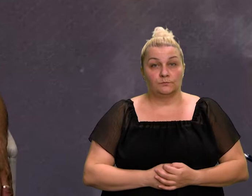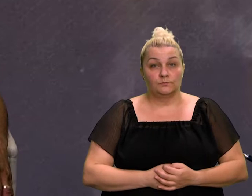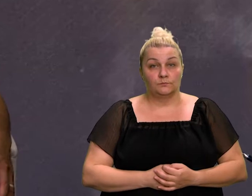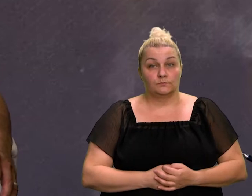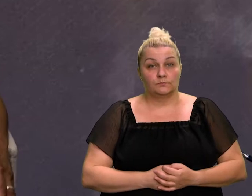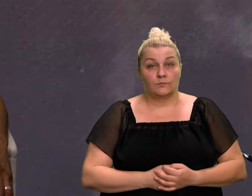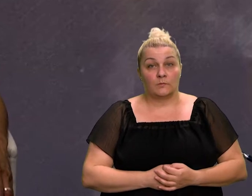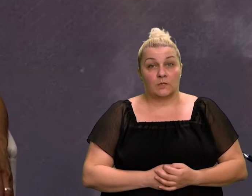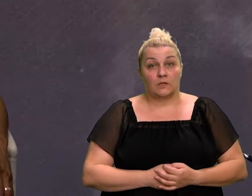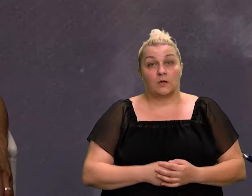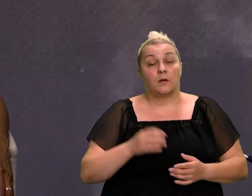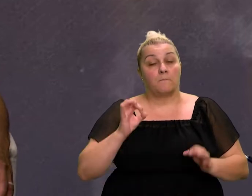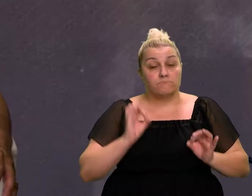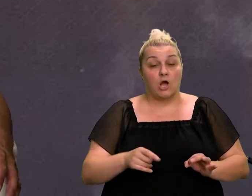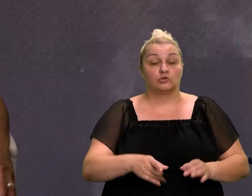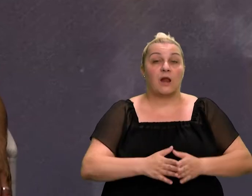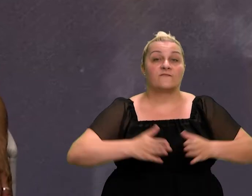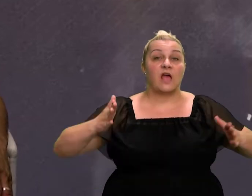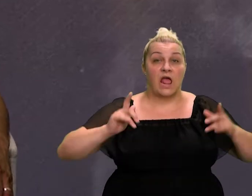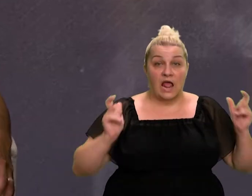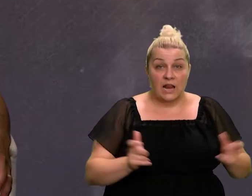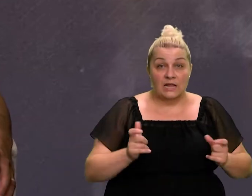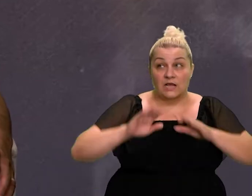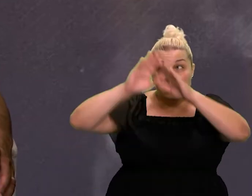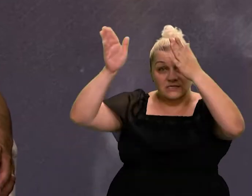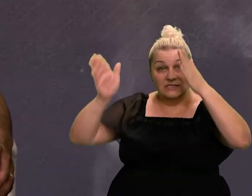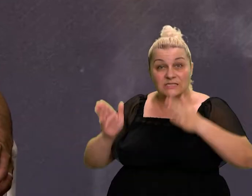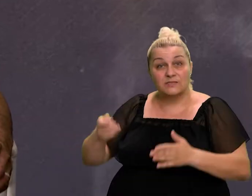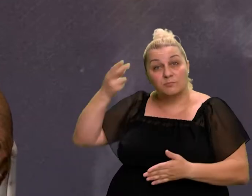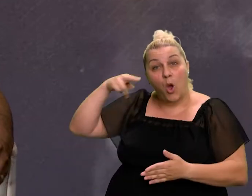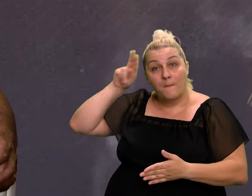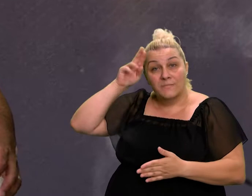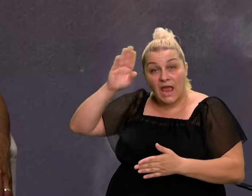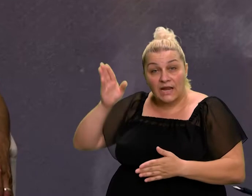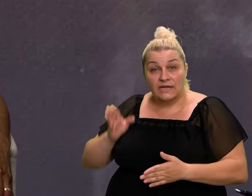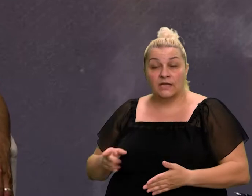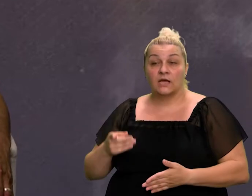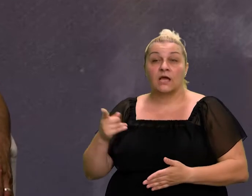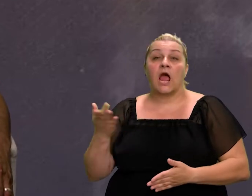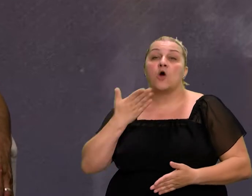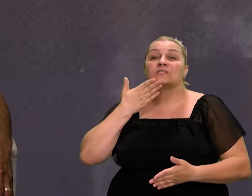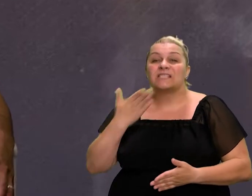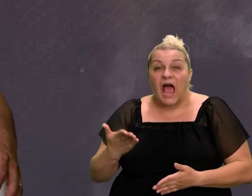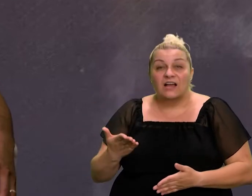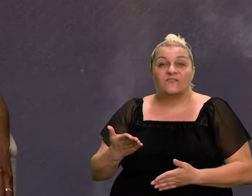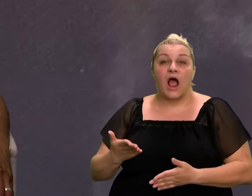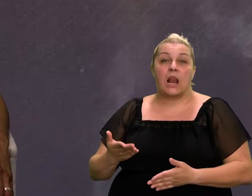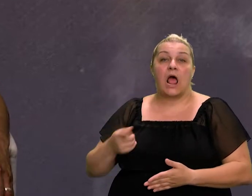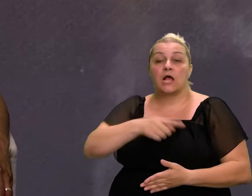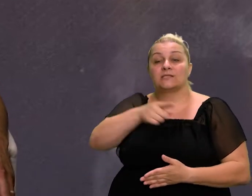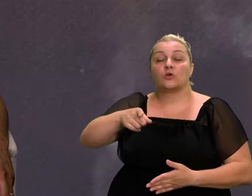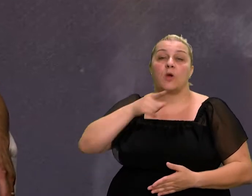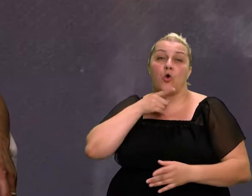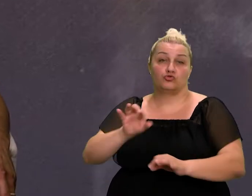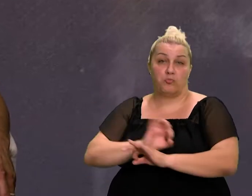ne znam da li u Hrvatskoj ima neko ovakav tip spomenika, tip zahvale braniteljima koji su dali ono